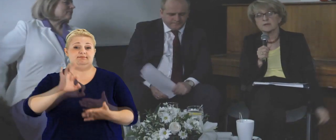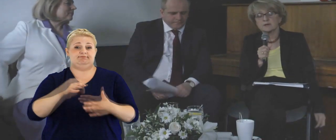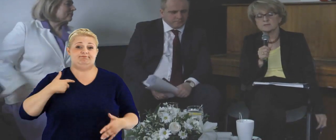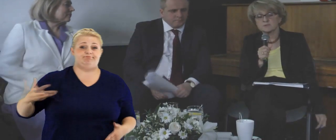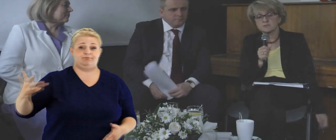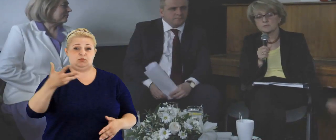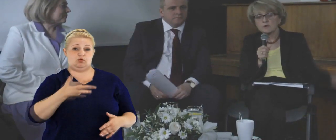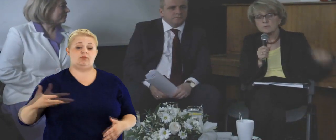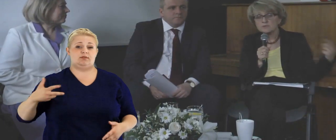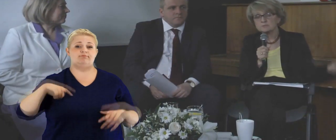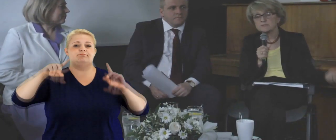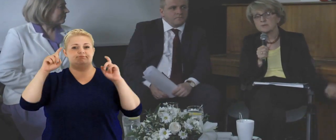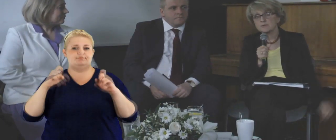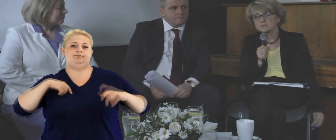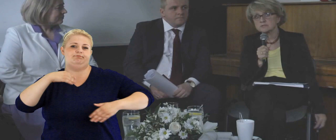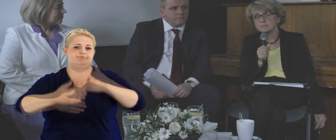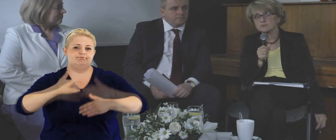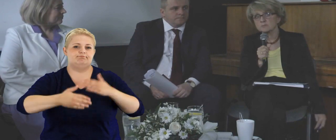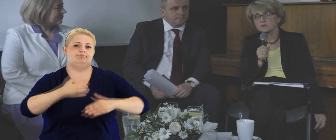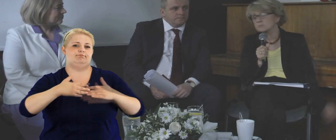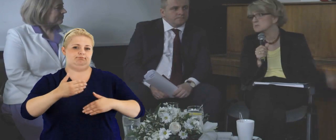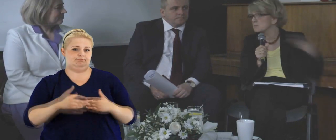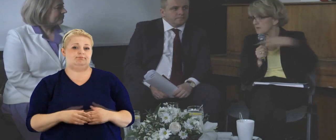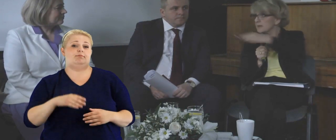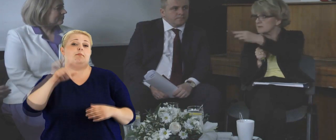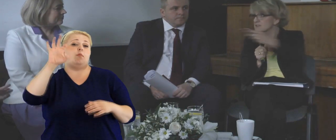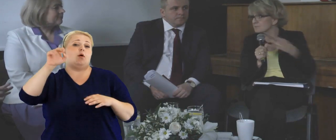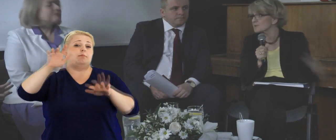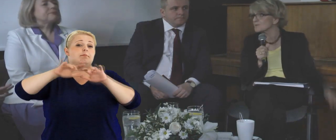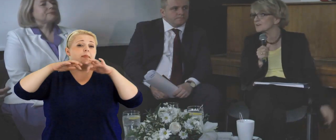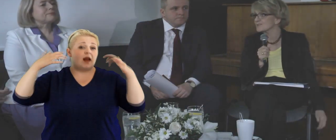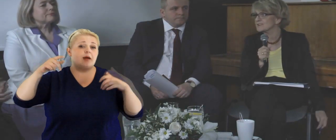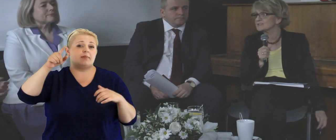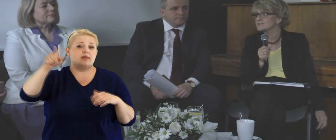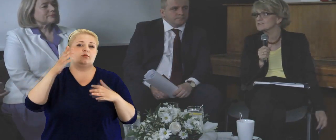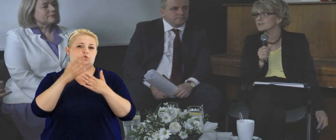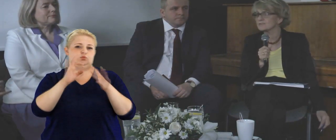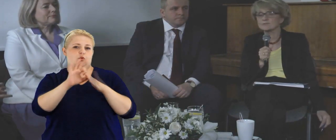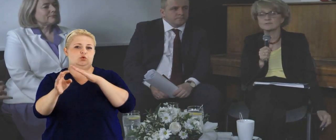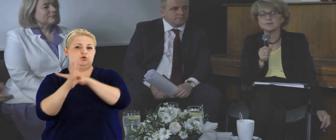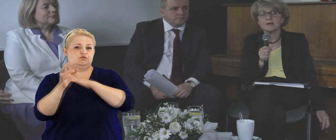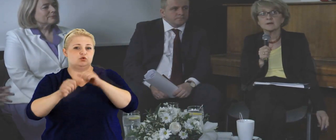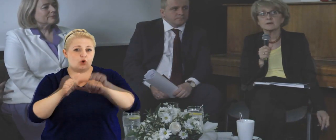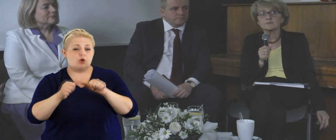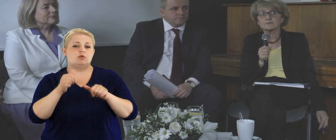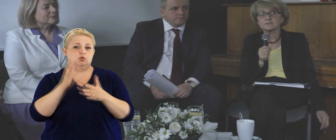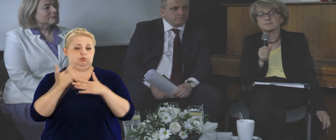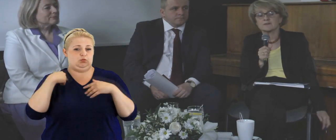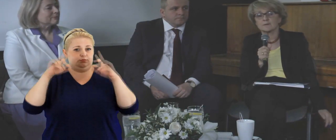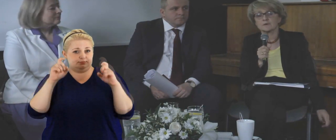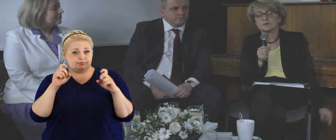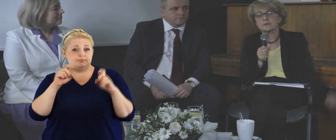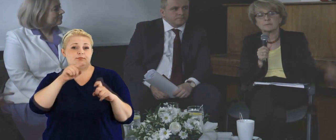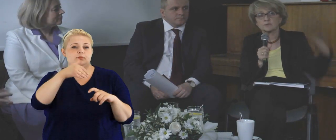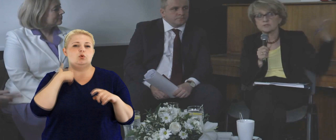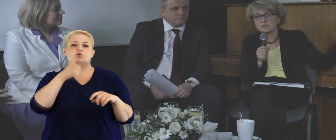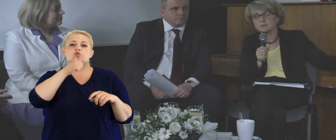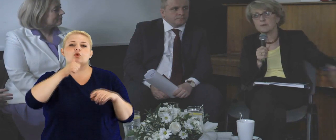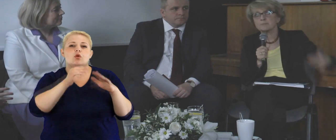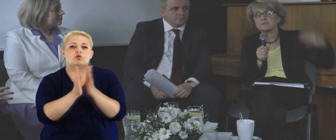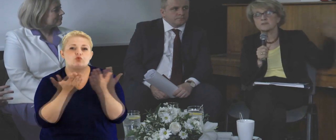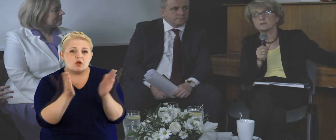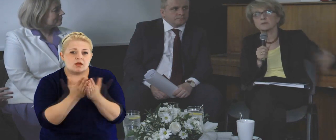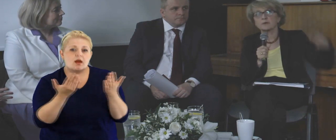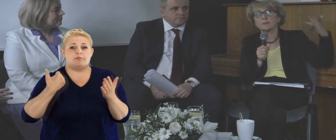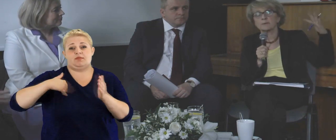piątkę uruchomiliśmy cały proces na poziomie komisji, bo w parlamencie, jak pani mówiła, to od lat 90. już funkcjonowało i tam był i